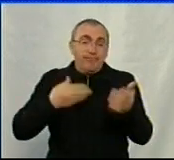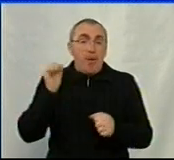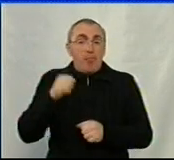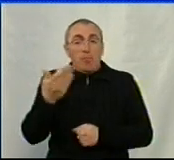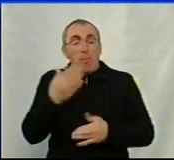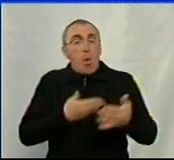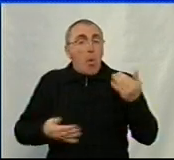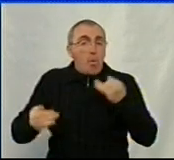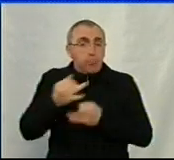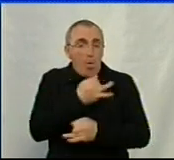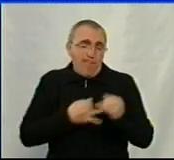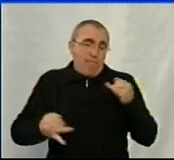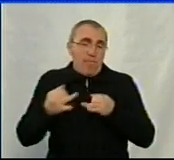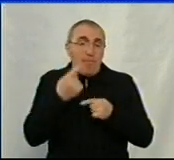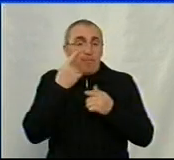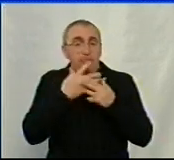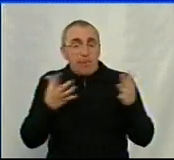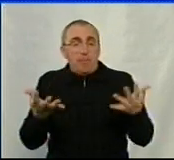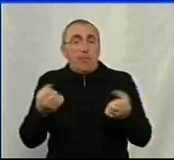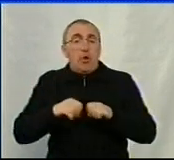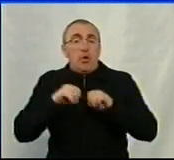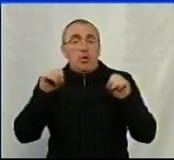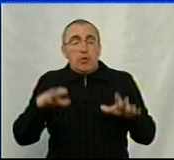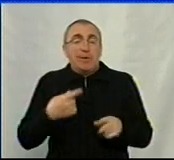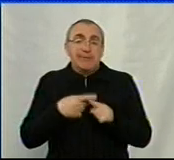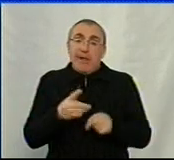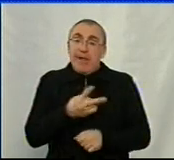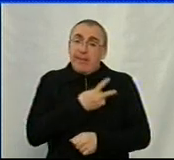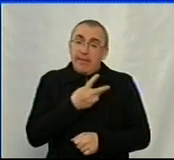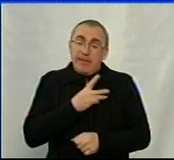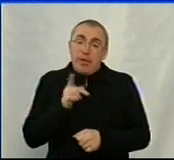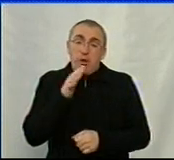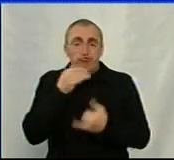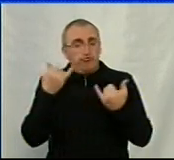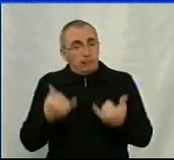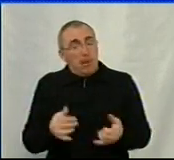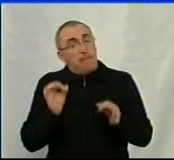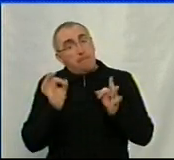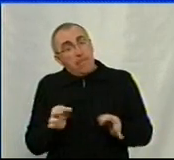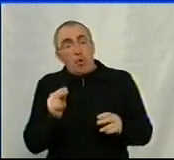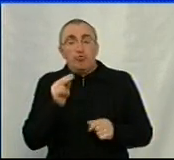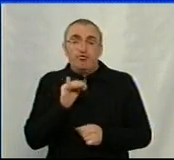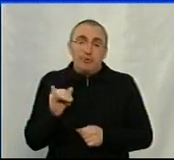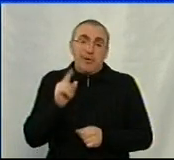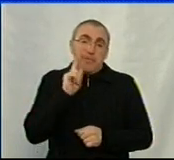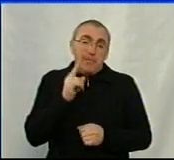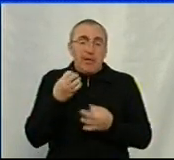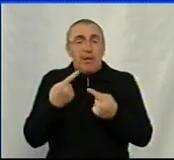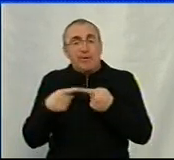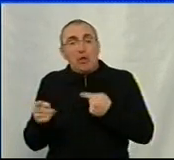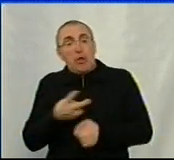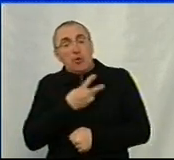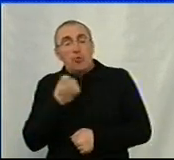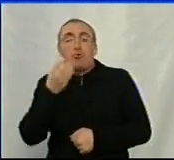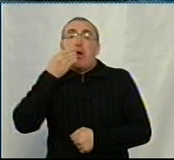можна обговорити. І більшість приймає рішення, чи ця ініціатива на часі, чи воно правильна, чи є інші ініціативи,